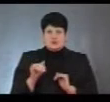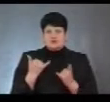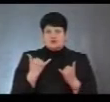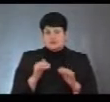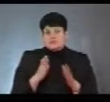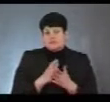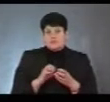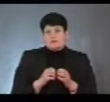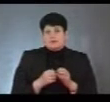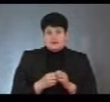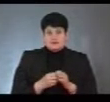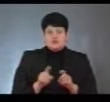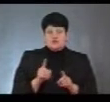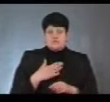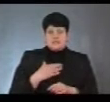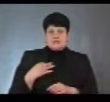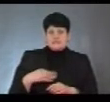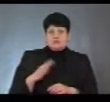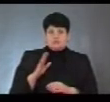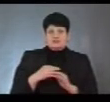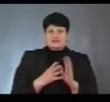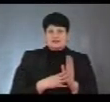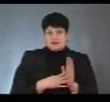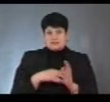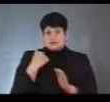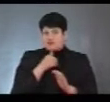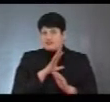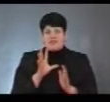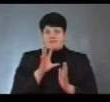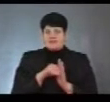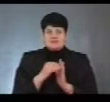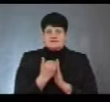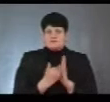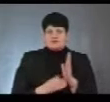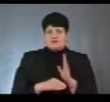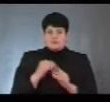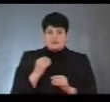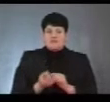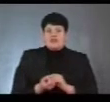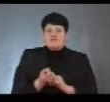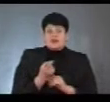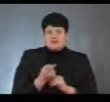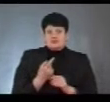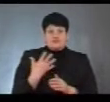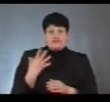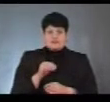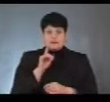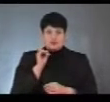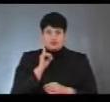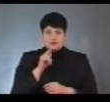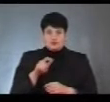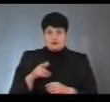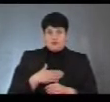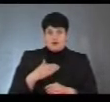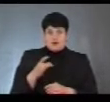зіткнулася з такою проблемою, що мій син, якому буде 19 років, не внесений у список виборців. Виявляється, що майже всі молоді люди з мого району